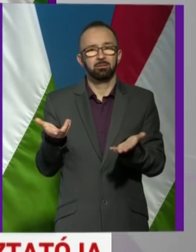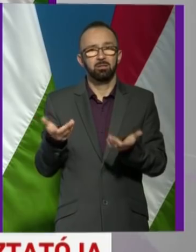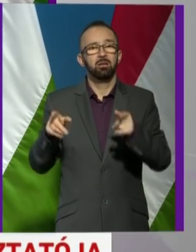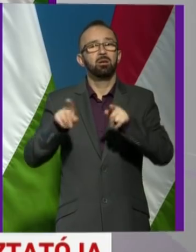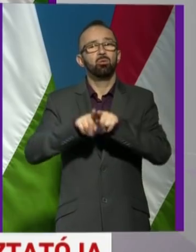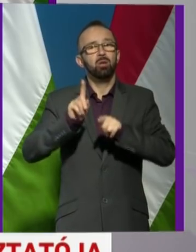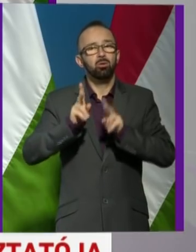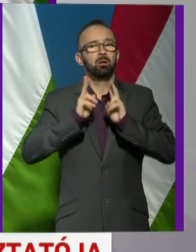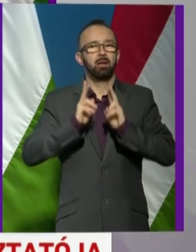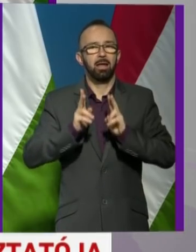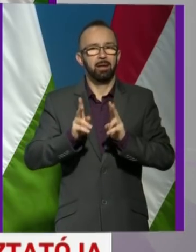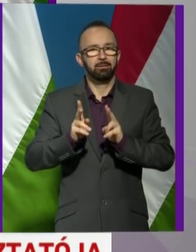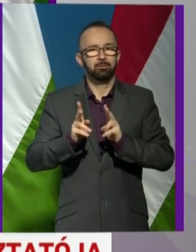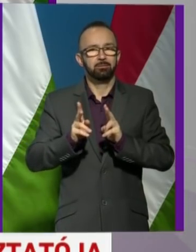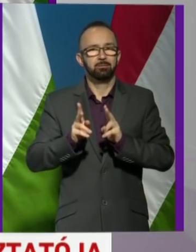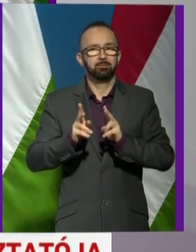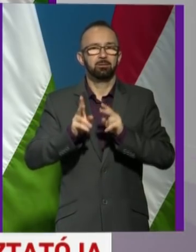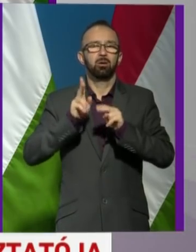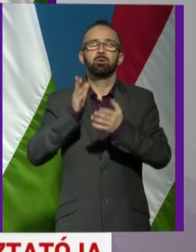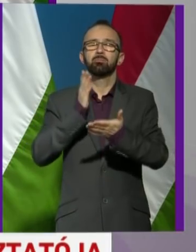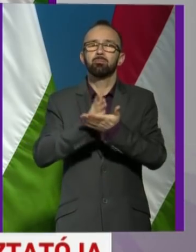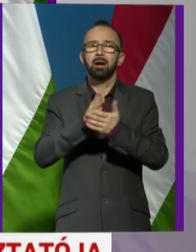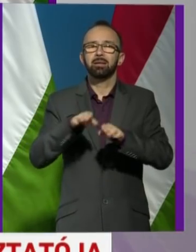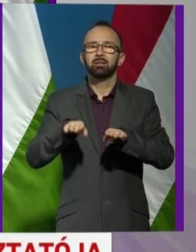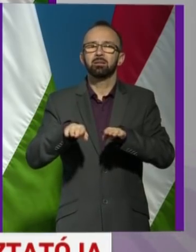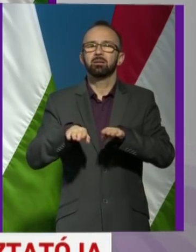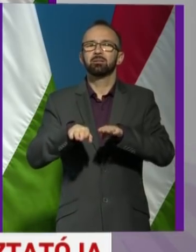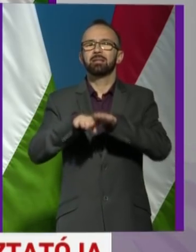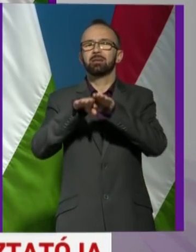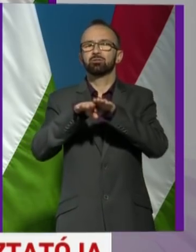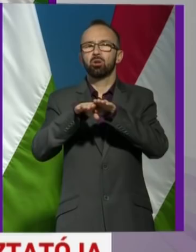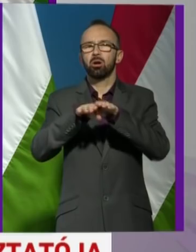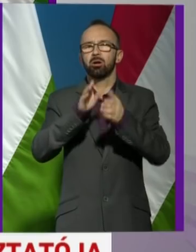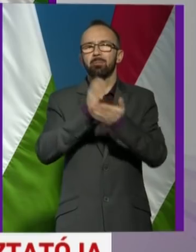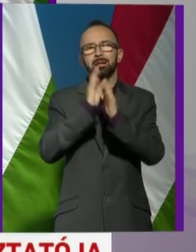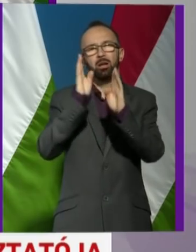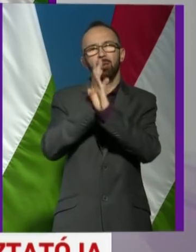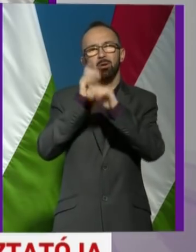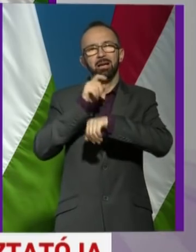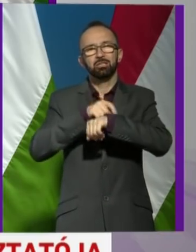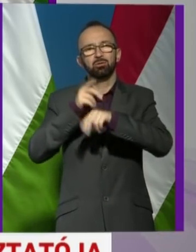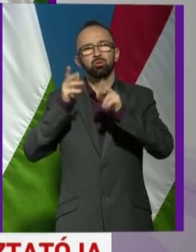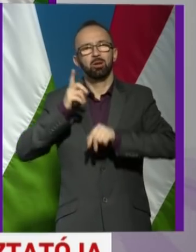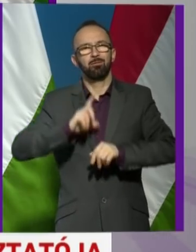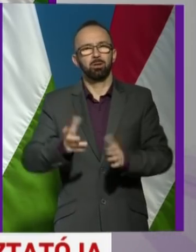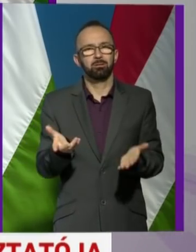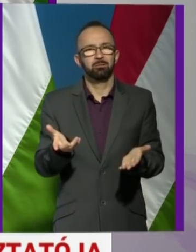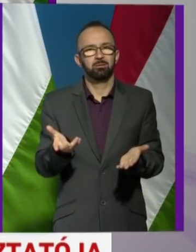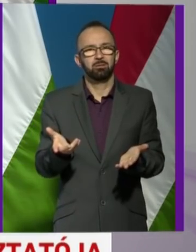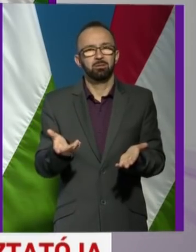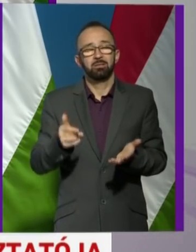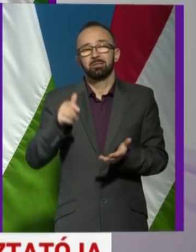Ugyanakkor lehet, hogy már a társánál tulajdonképpen lappangási időszak átven